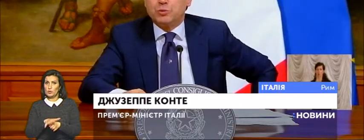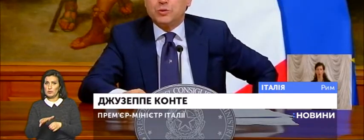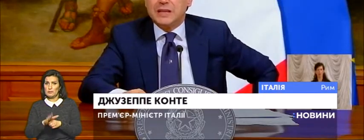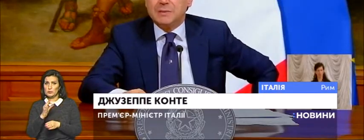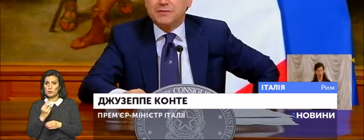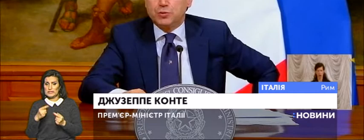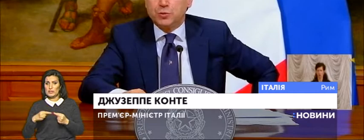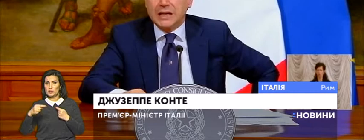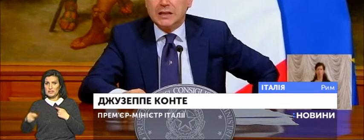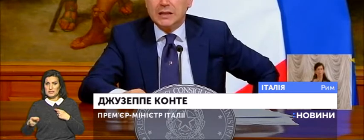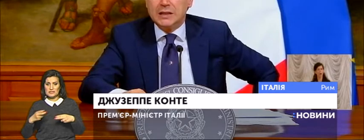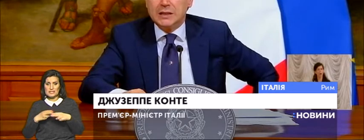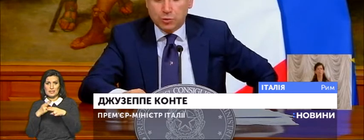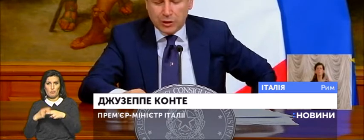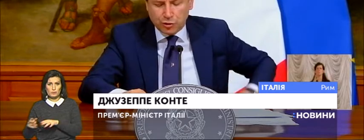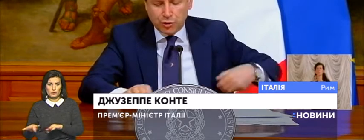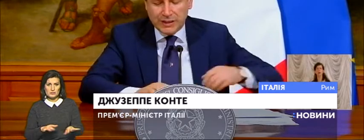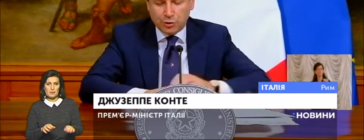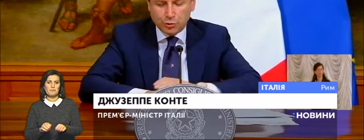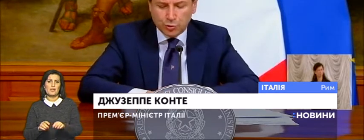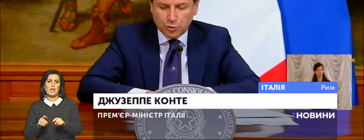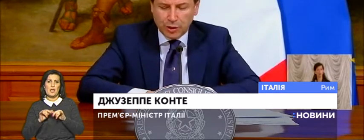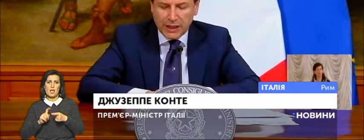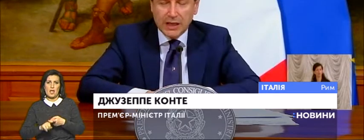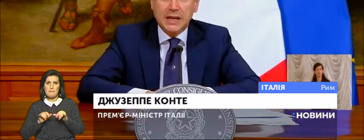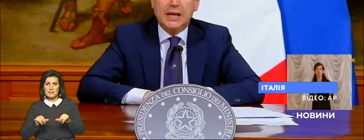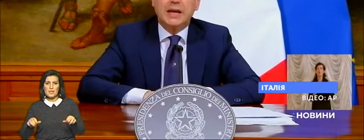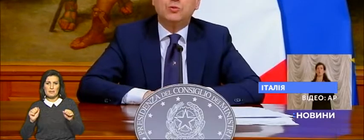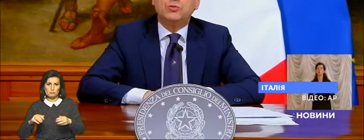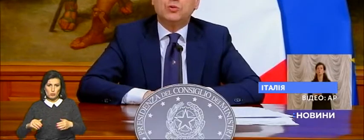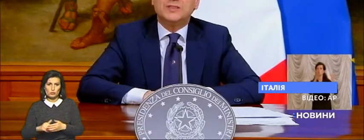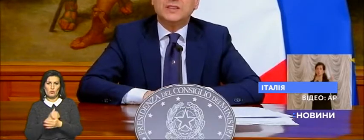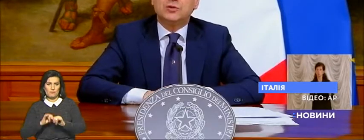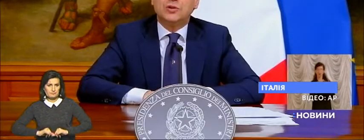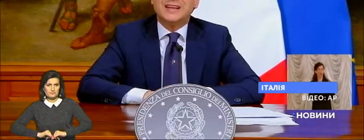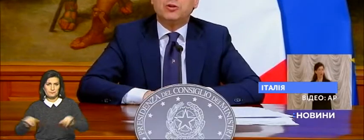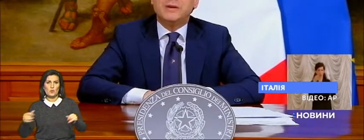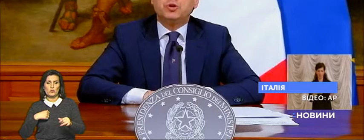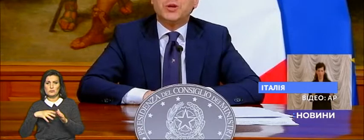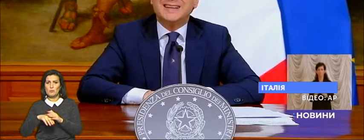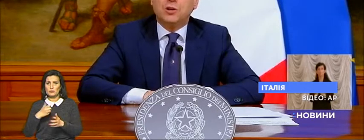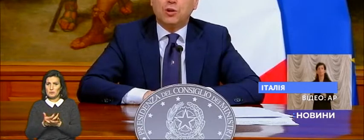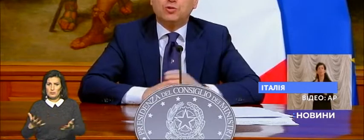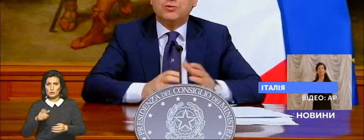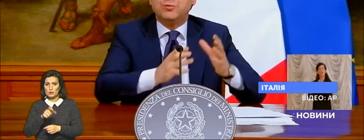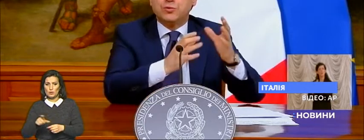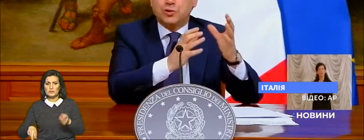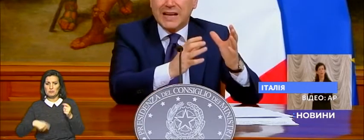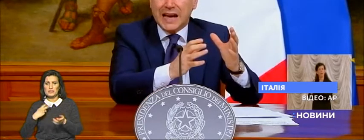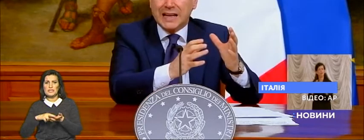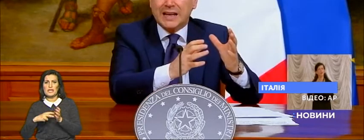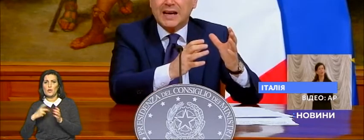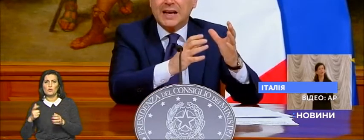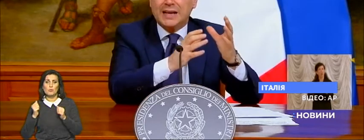соціальної дистанції та запобіжних заходів, епідемія може знову вийти з-під контролю. У нас помиратиме ще більше людей, тоді збитки для економіки